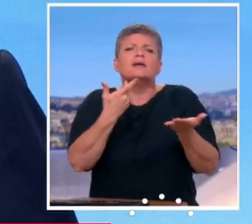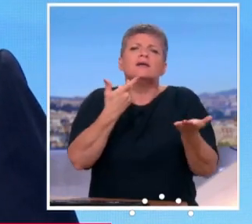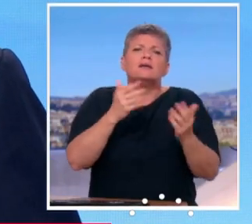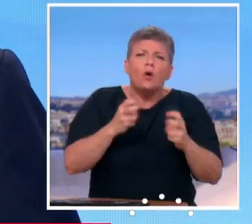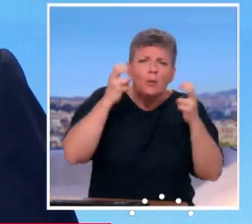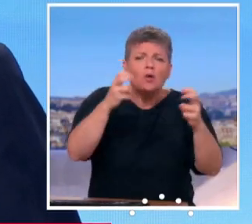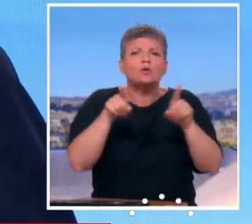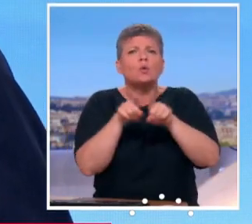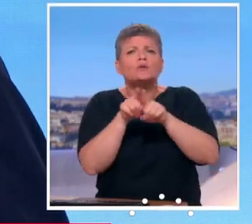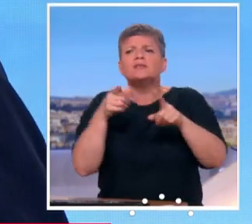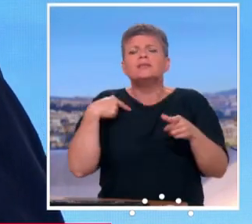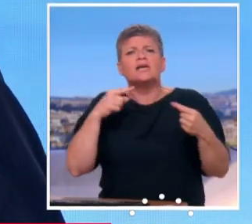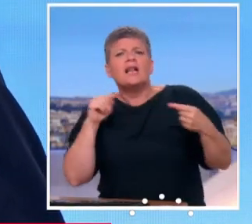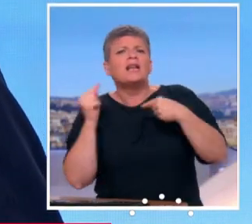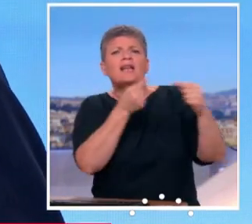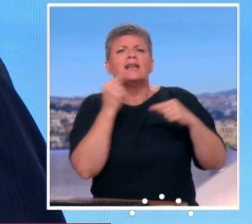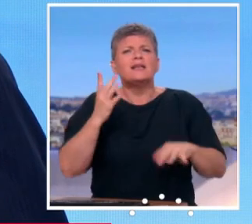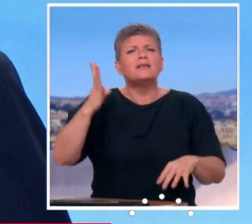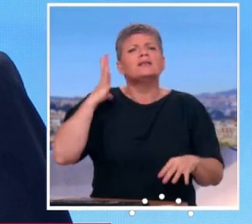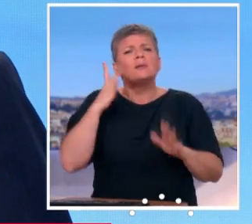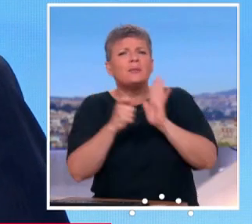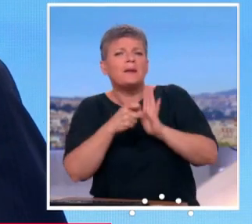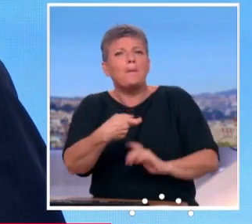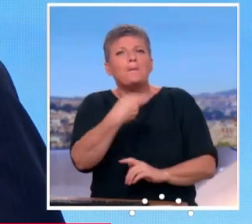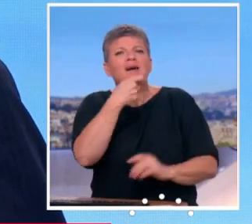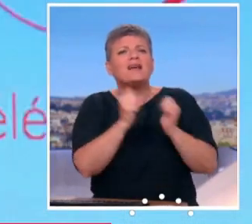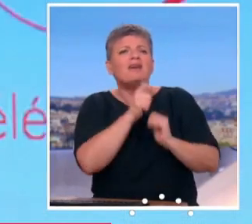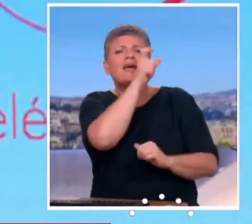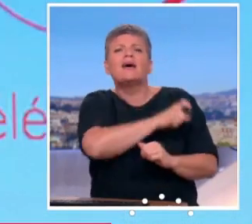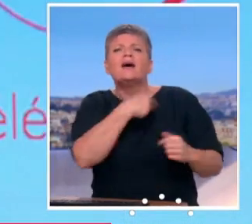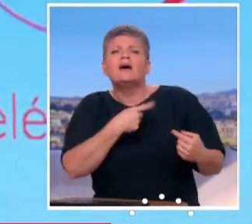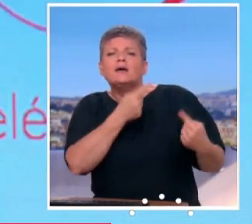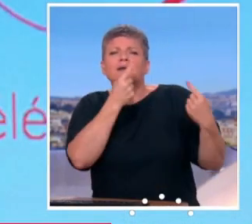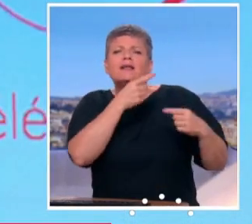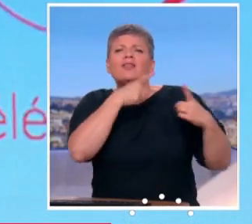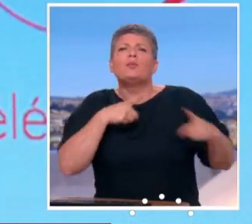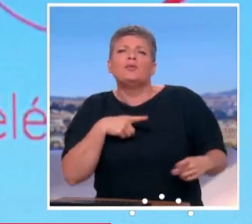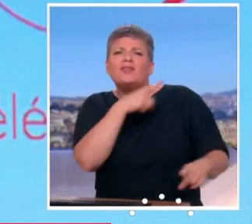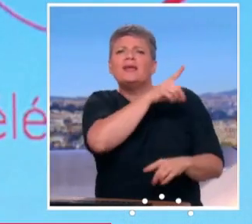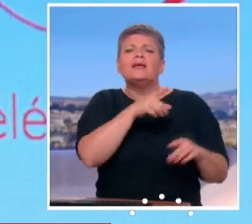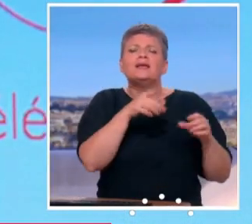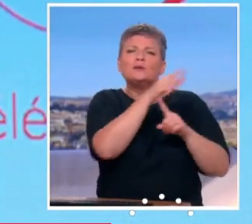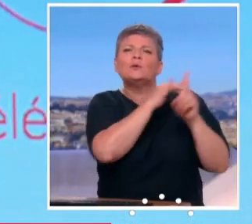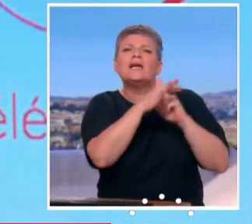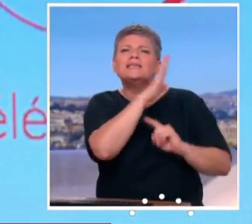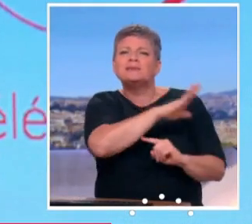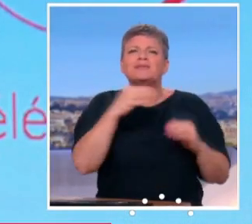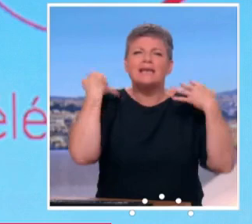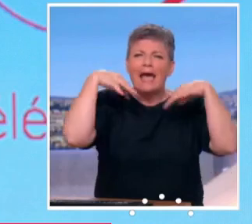le député socialiste Jérôme Guège. Ça remonte, c'était au mois de mars. Cette contestation dans le pays qui a été très forte avec ces manifestations,